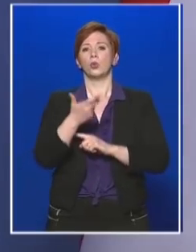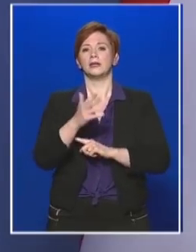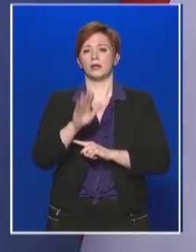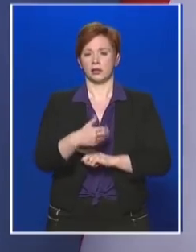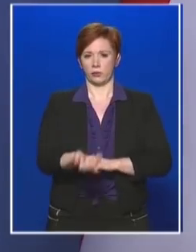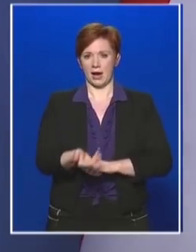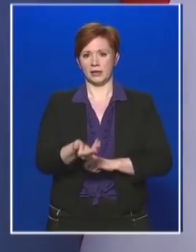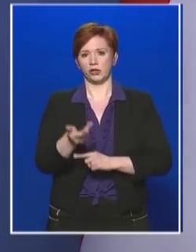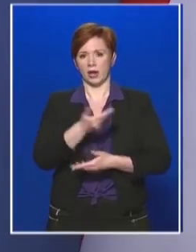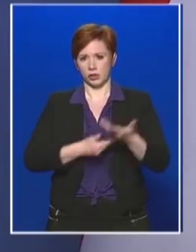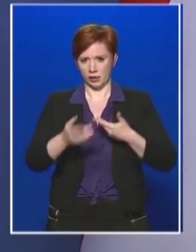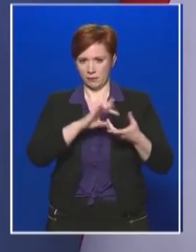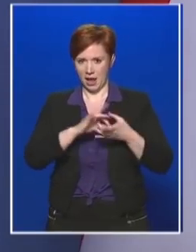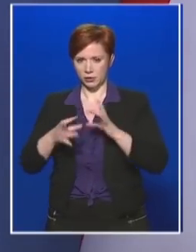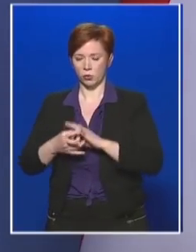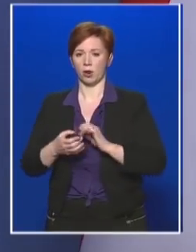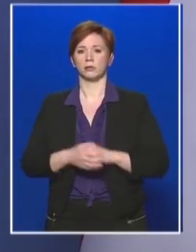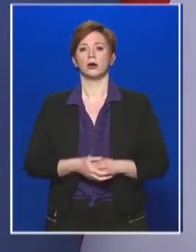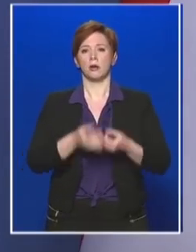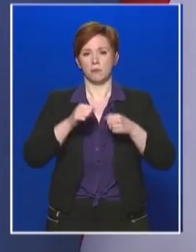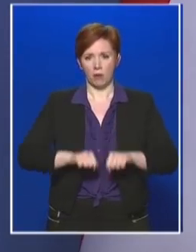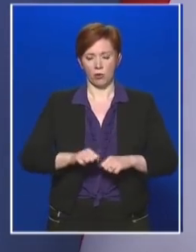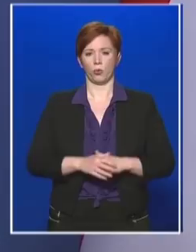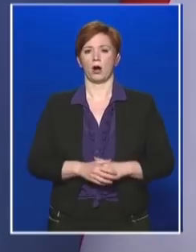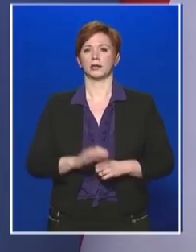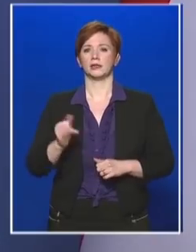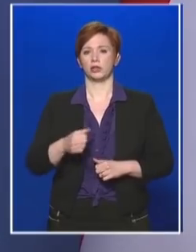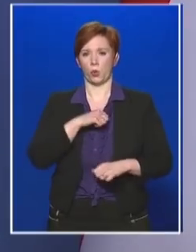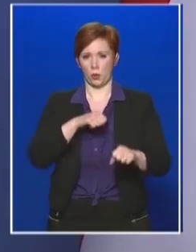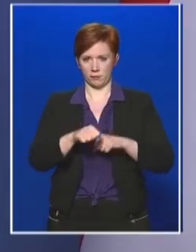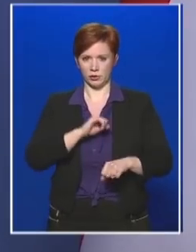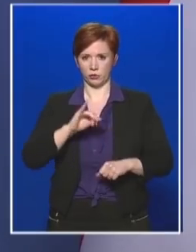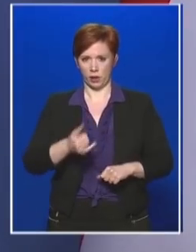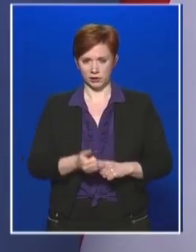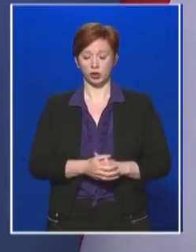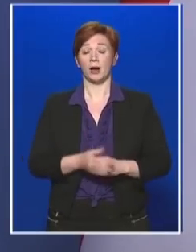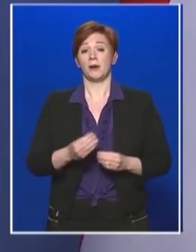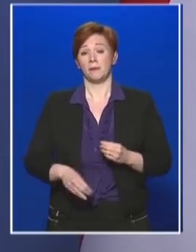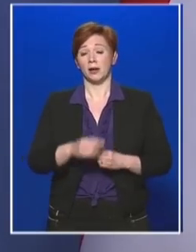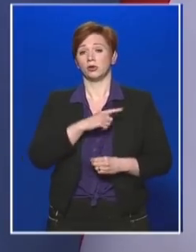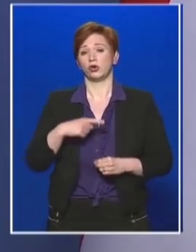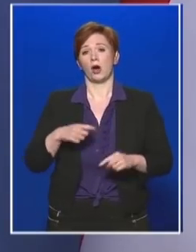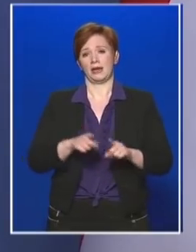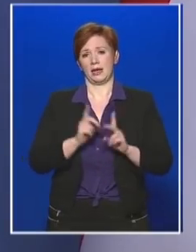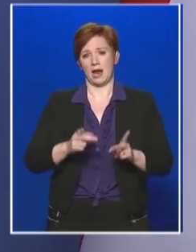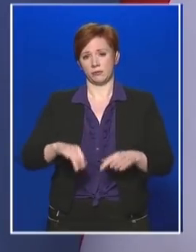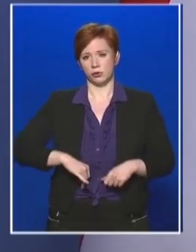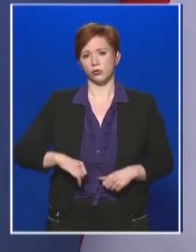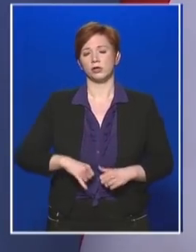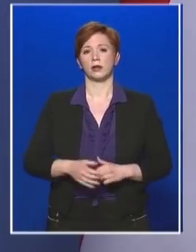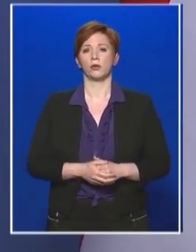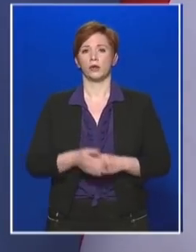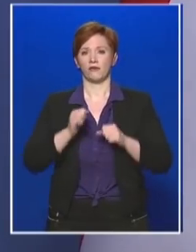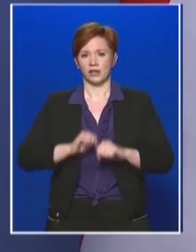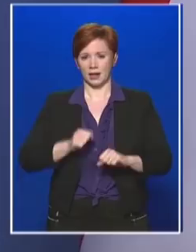láncokat, a bankokat és az önkormányzatokat is, hiszen csak így tudjuk biztosítani, hogy a védekezéshez és a gazdaság